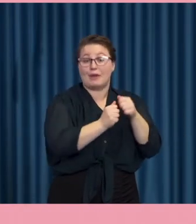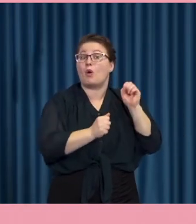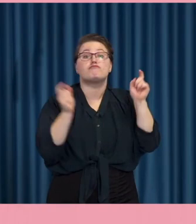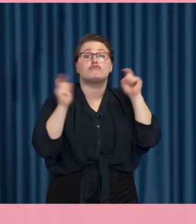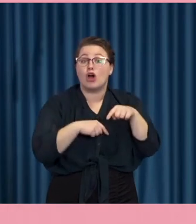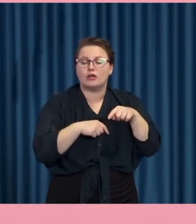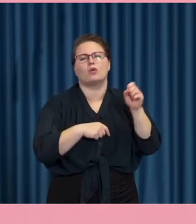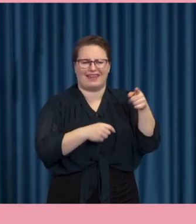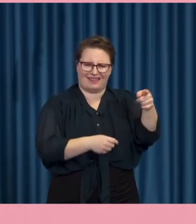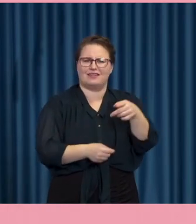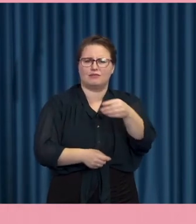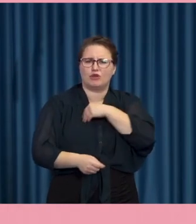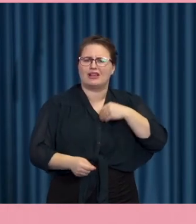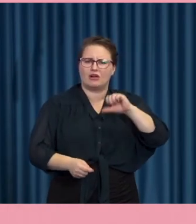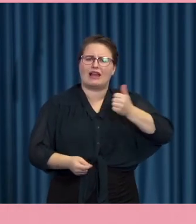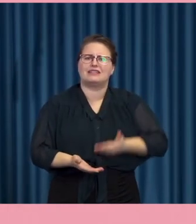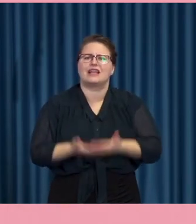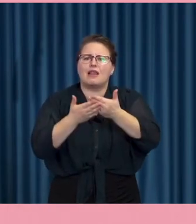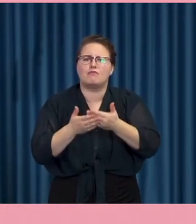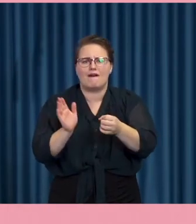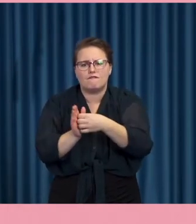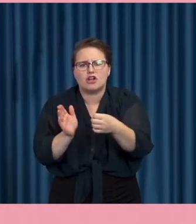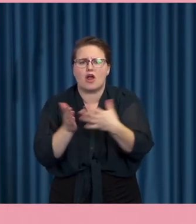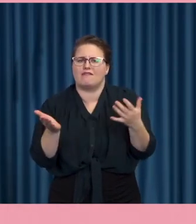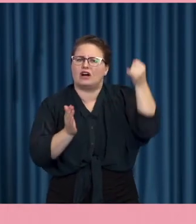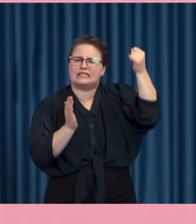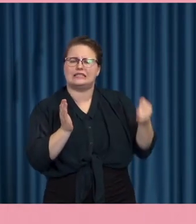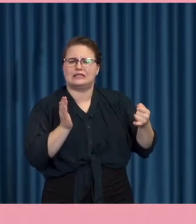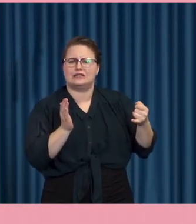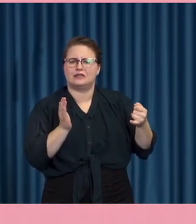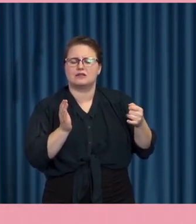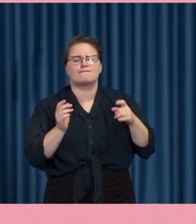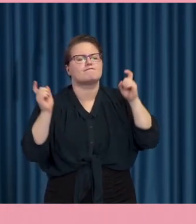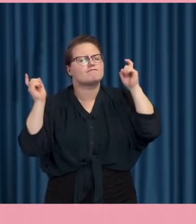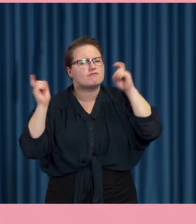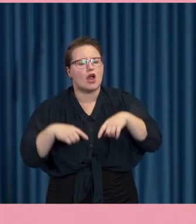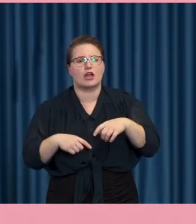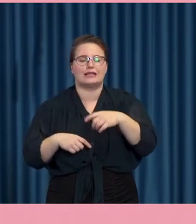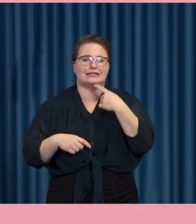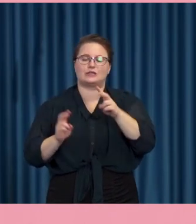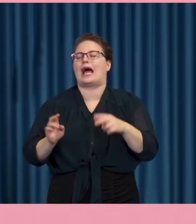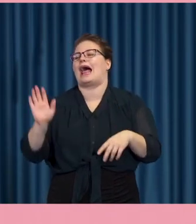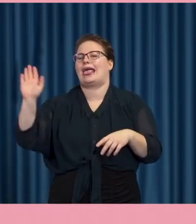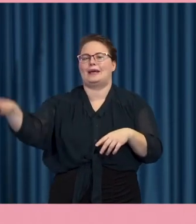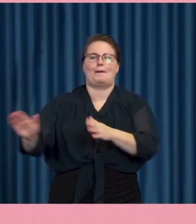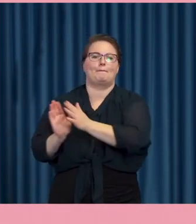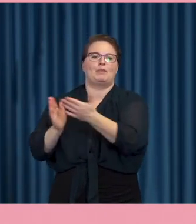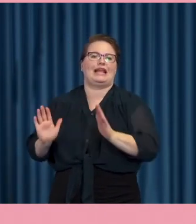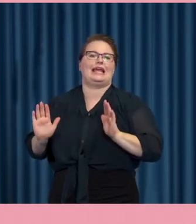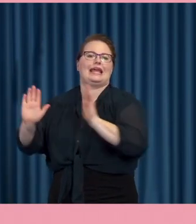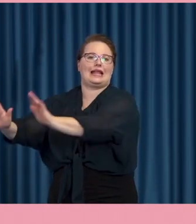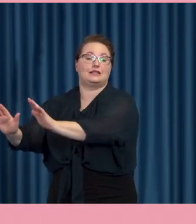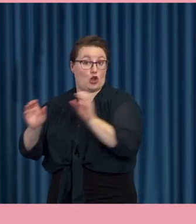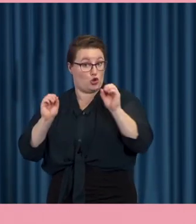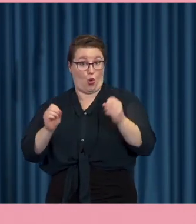behövs väldigt många som är med i det här samhällets support. får inte bli så att biblioteken utan